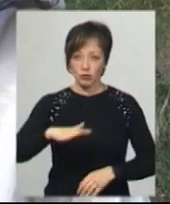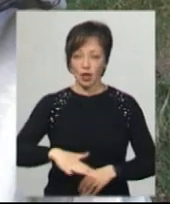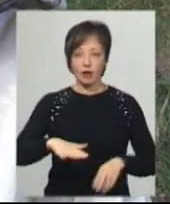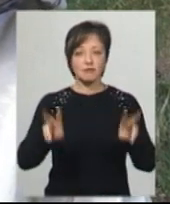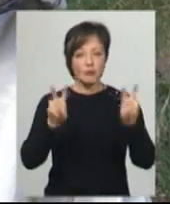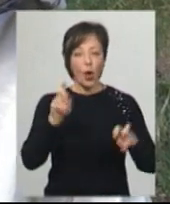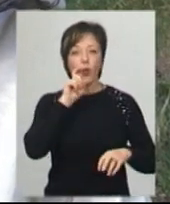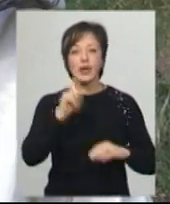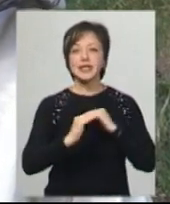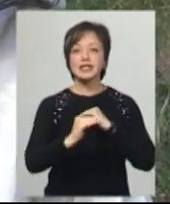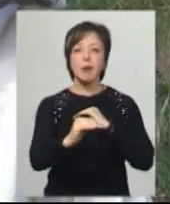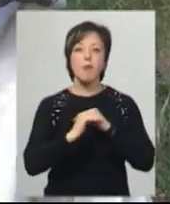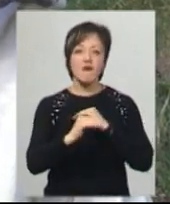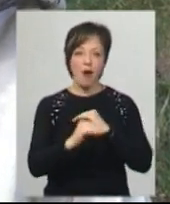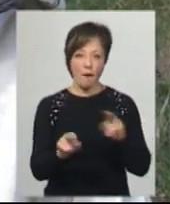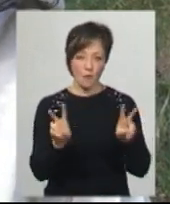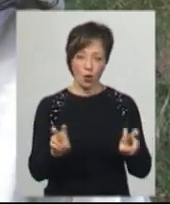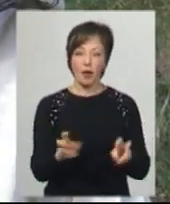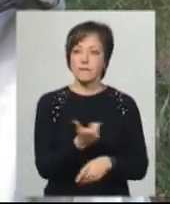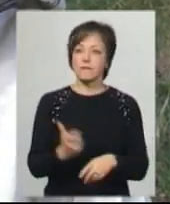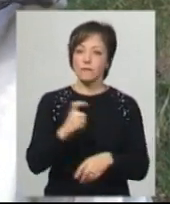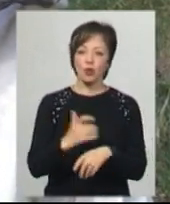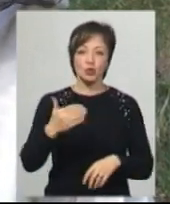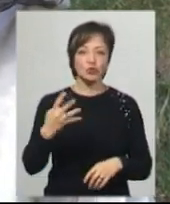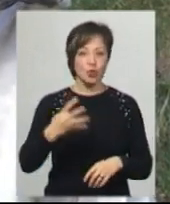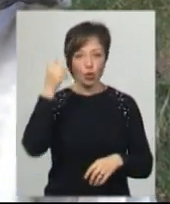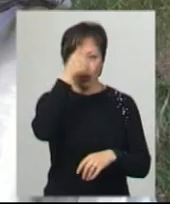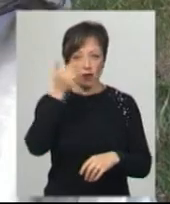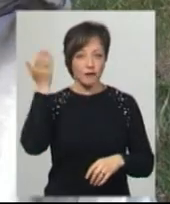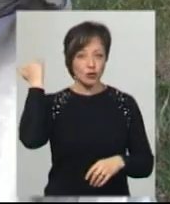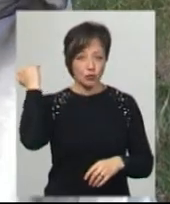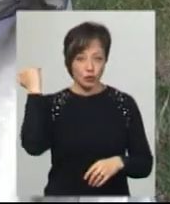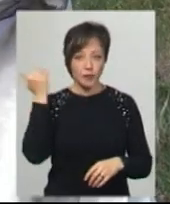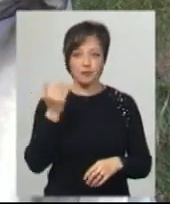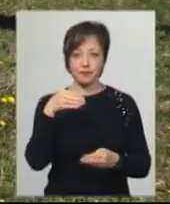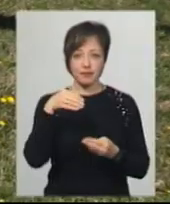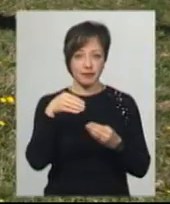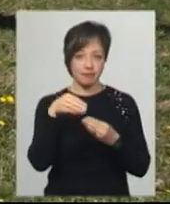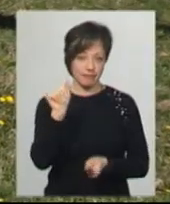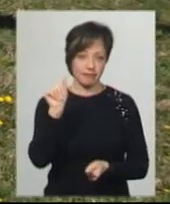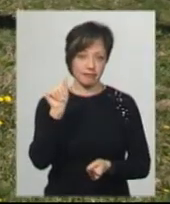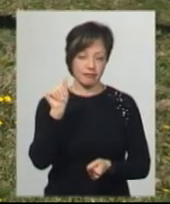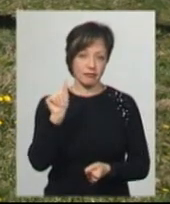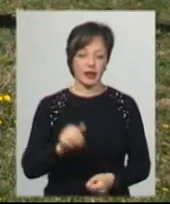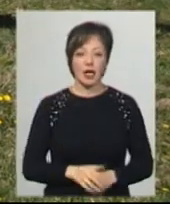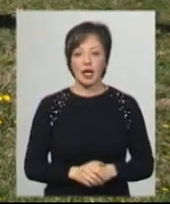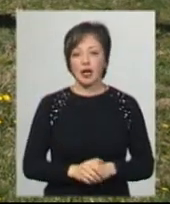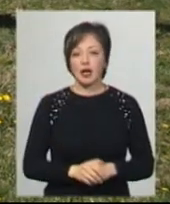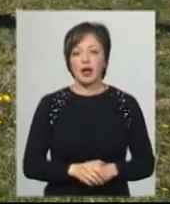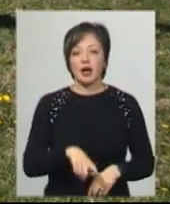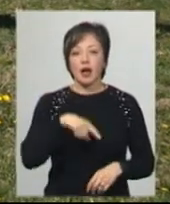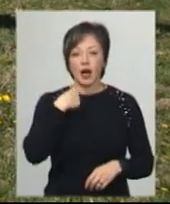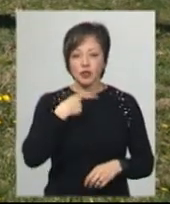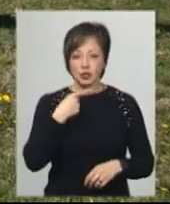українська степова порода, яка понад 40 років тому опинилася на межі зникнення. Зооінженер Дмитро Яцишин